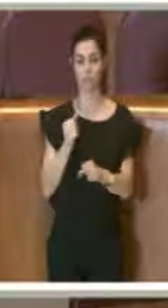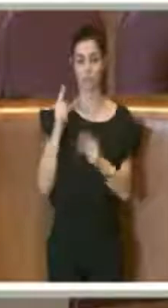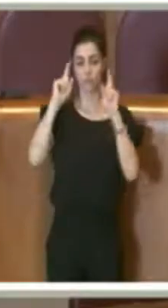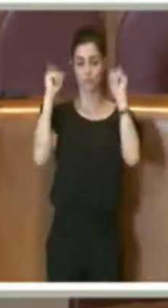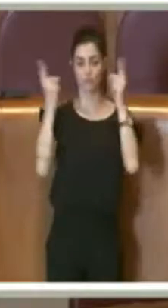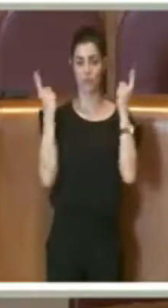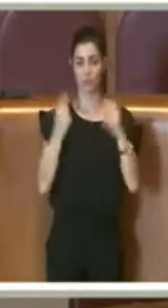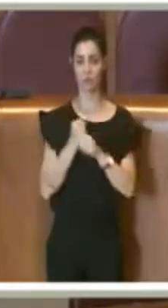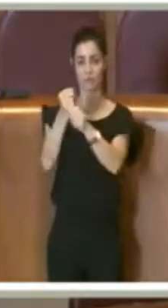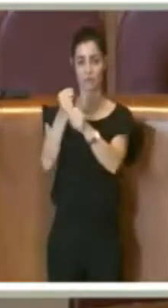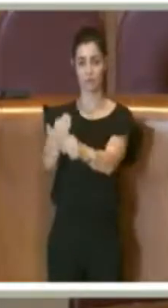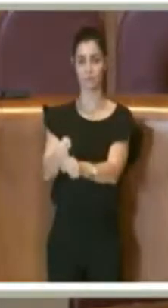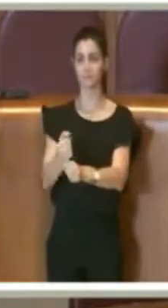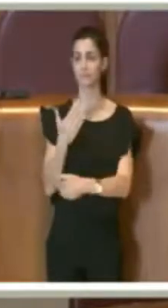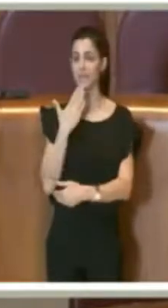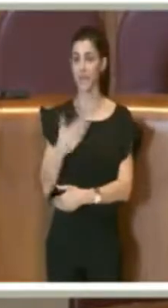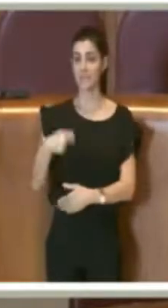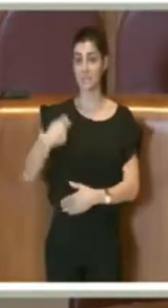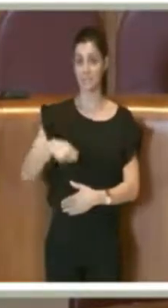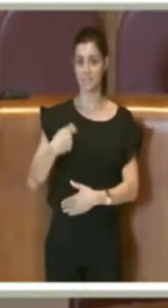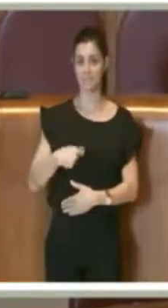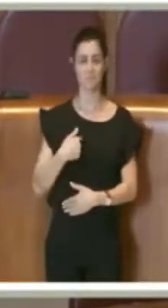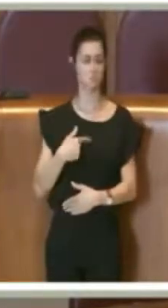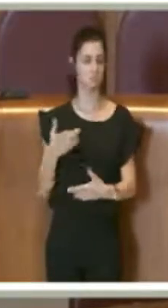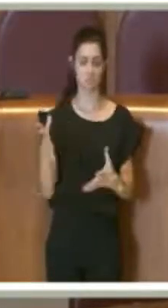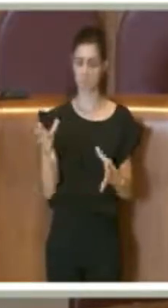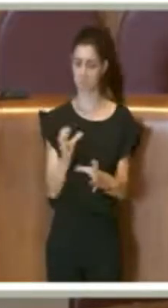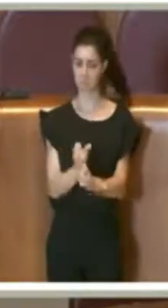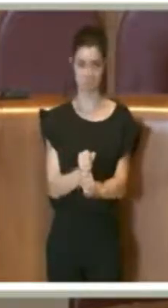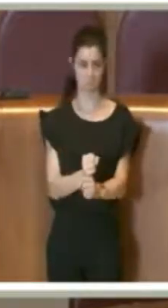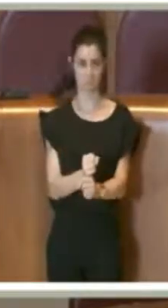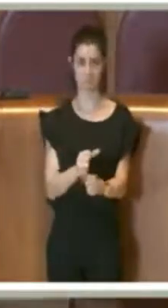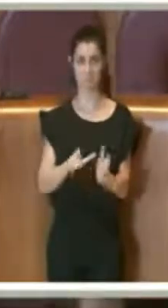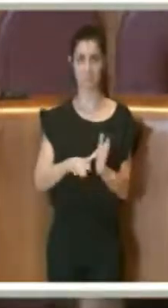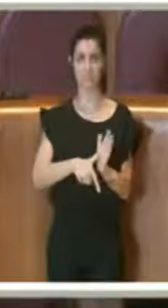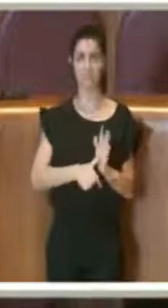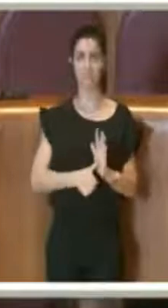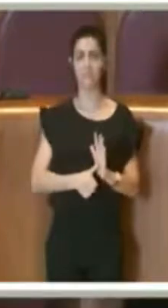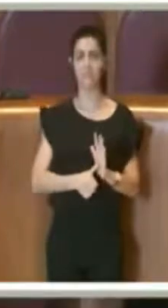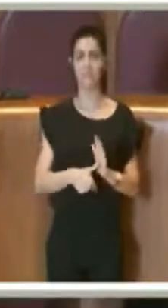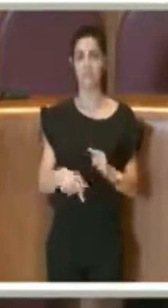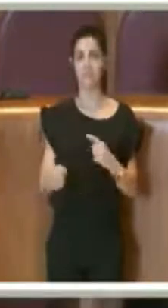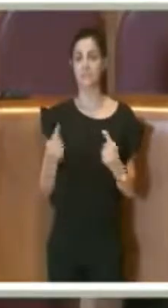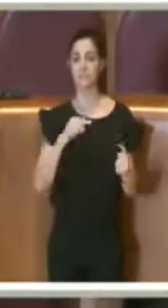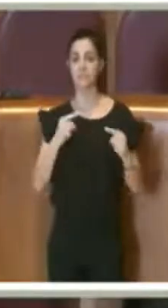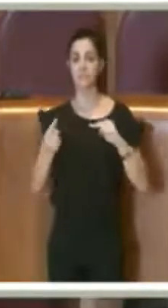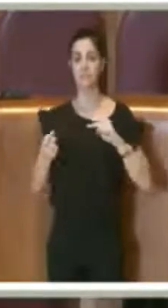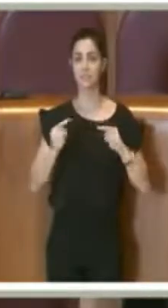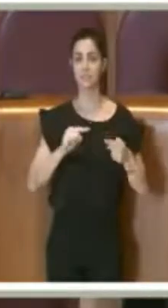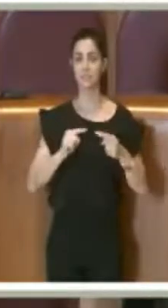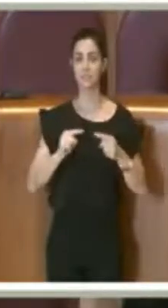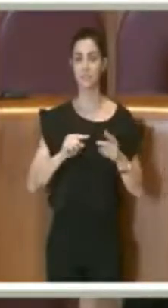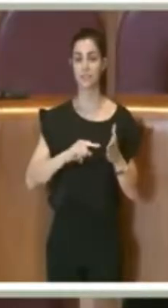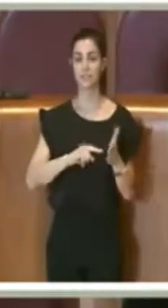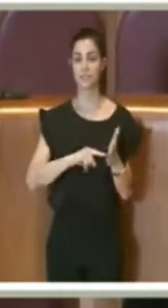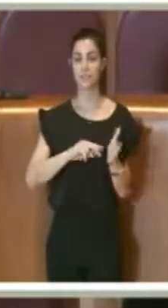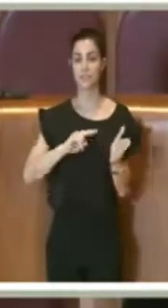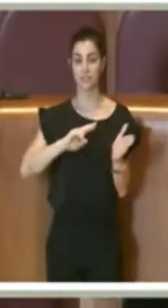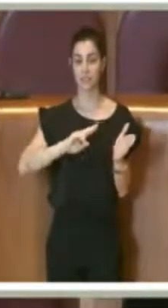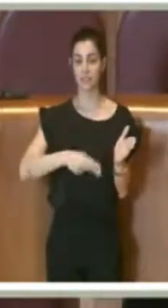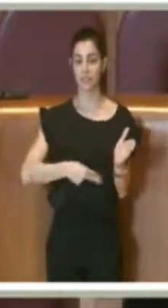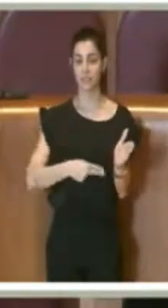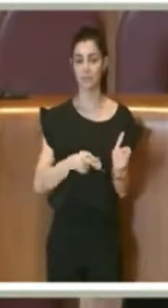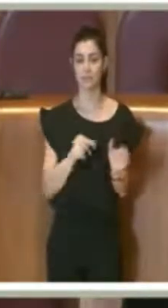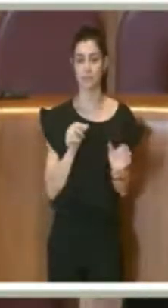Grazie Presidente, molto meno, anche perché parliamo di un atto squisitamente